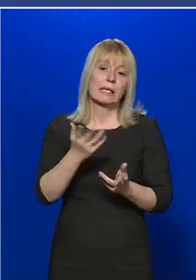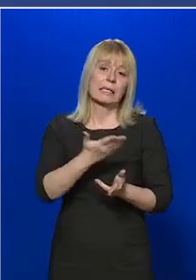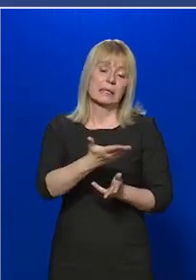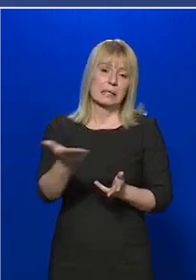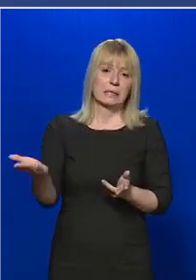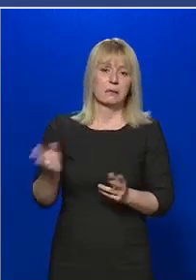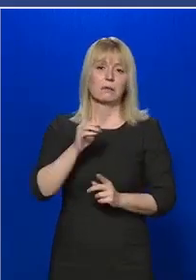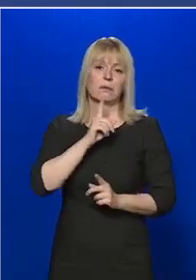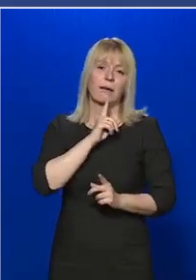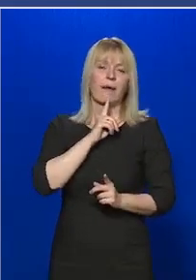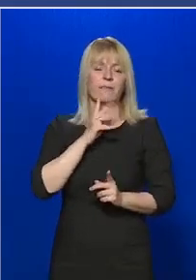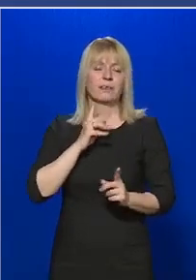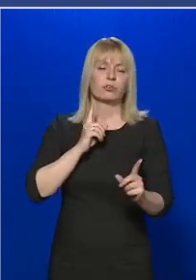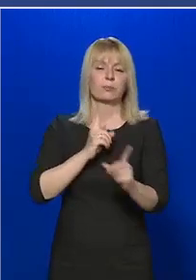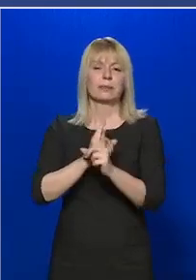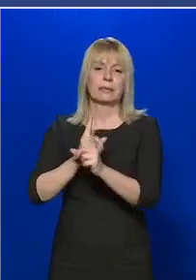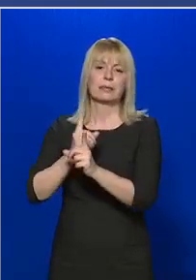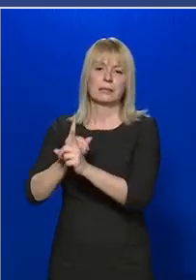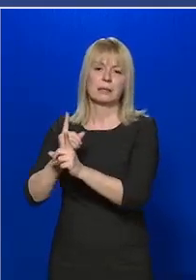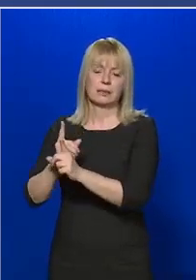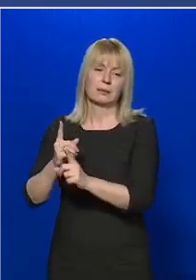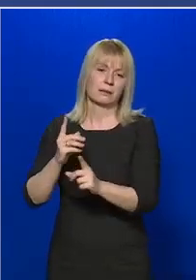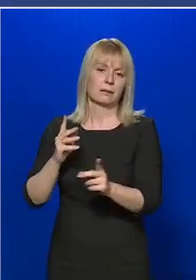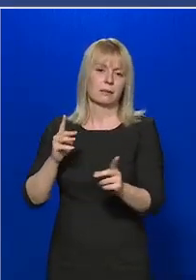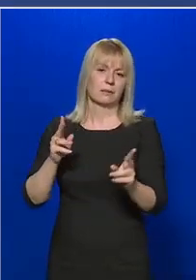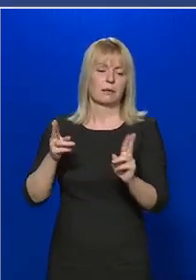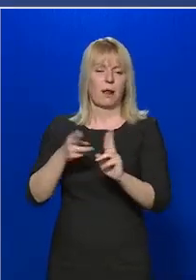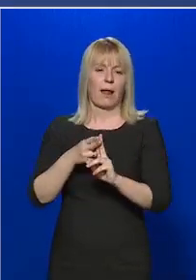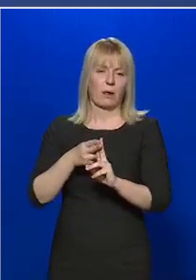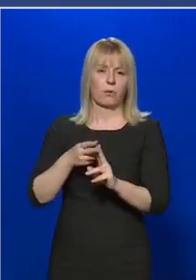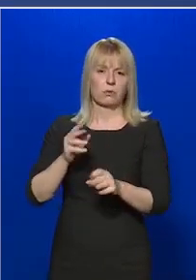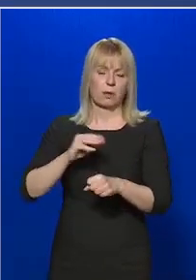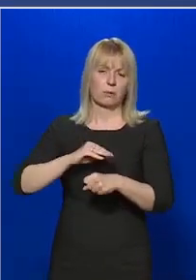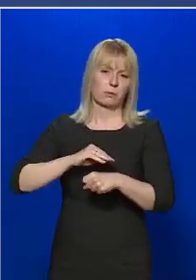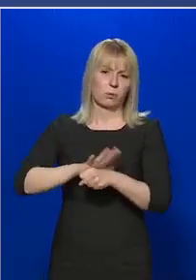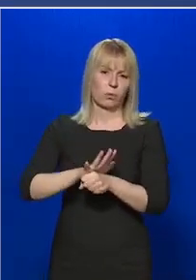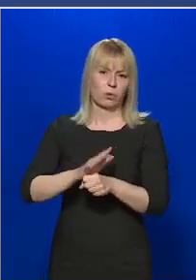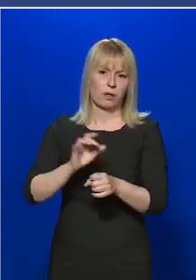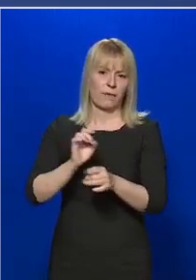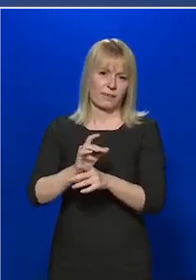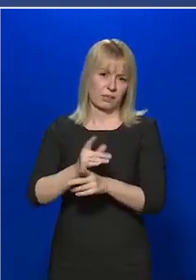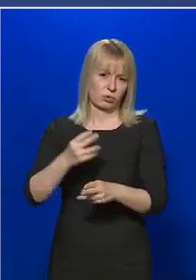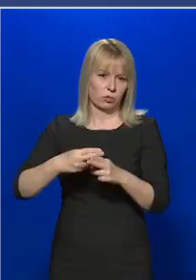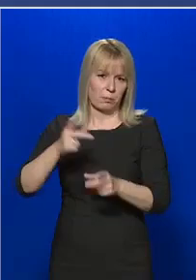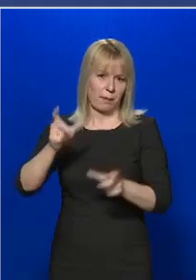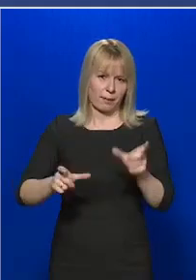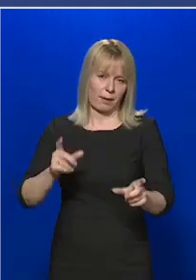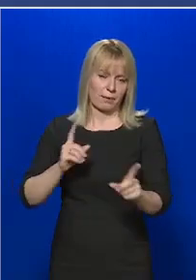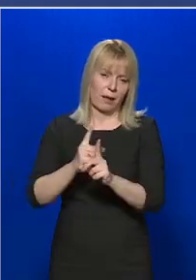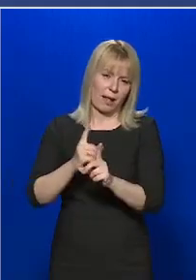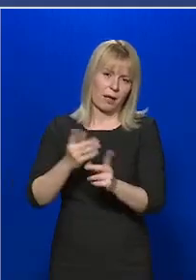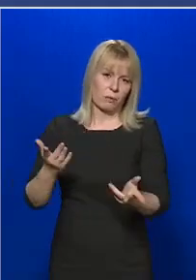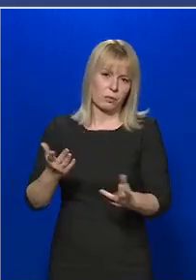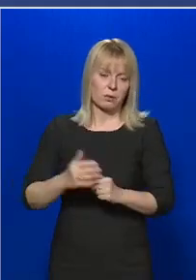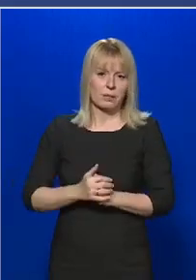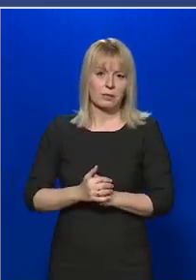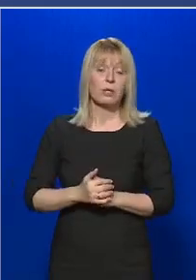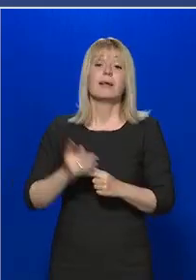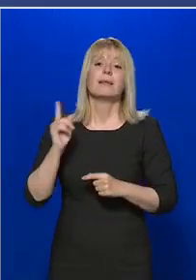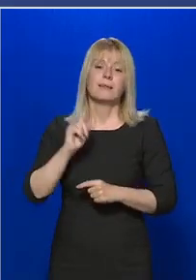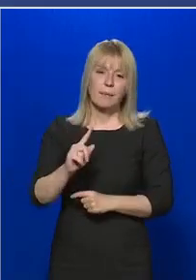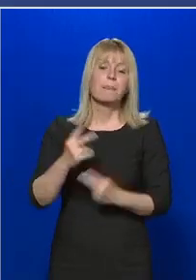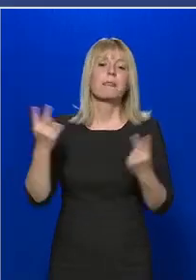kevésbé kitettek a koronavírusos beteggel való találkozásra. De